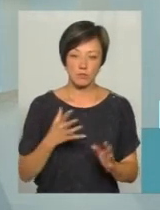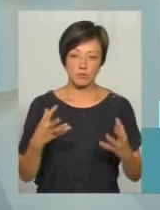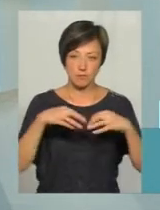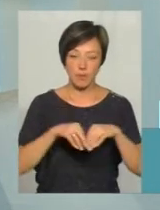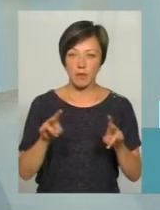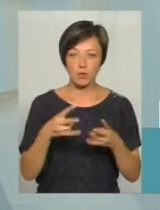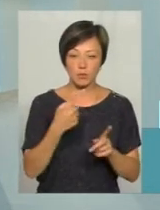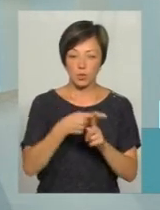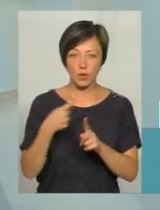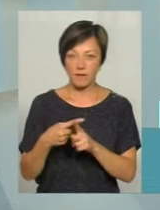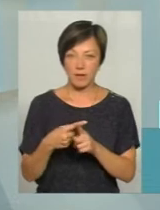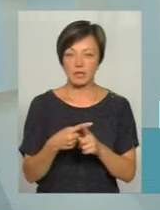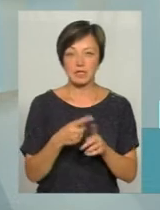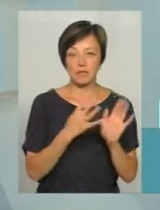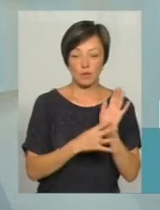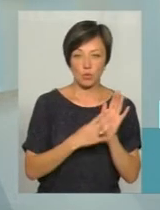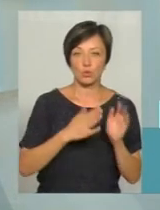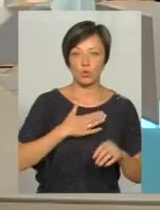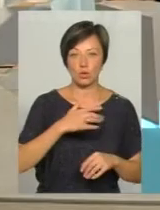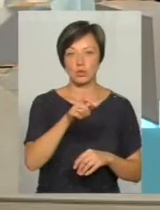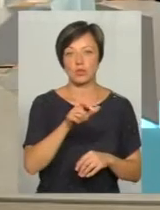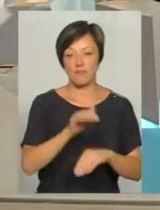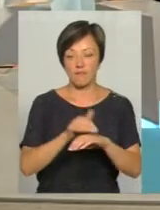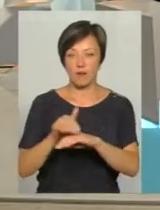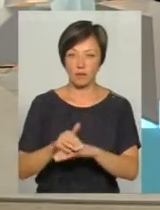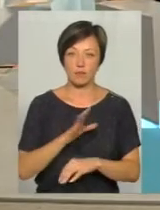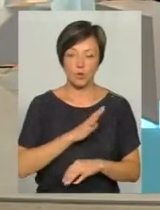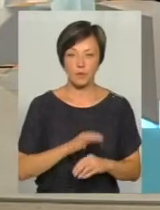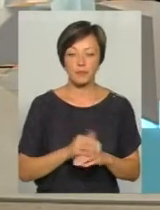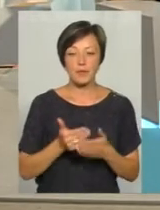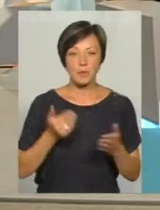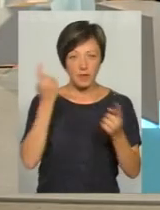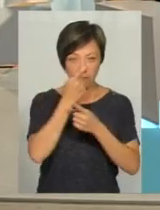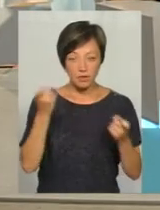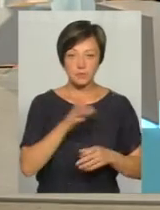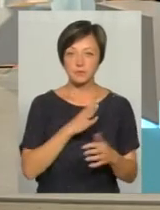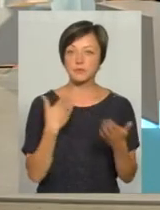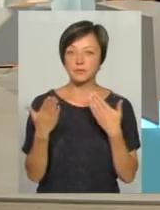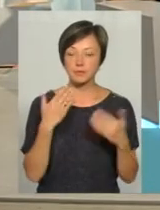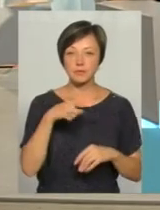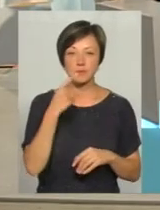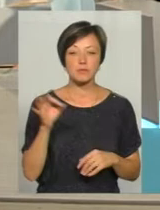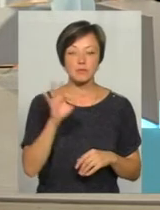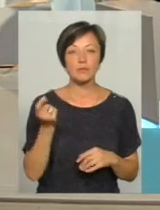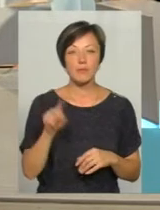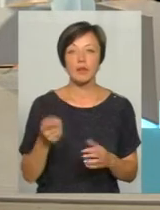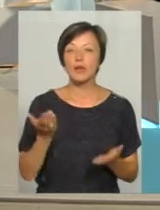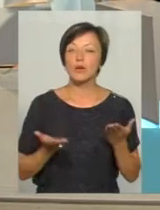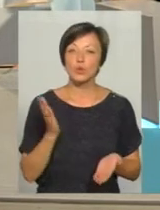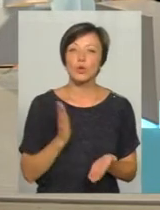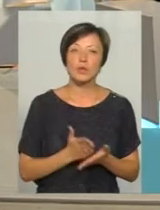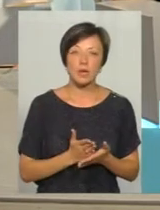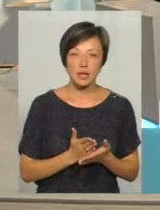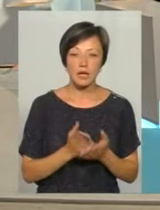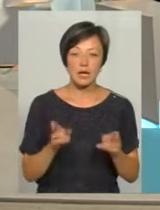Тобто не потрібно додавати ці суми, це в 90 наших 30. І перед ефіром ми з вами спілкувалися і говорили про те, що якщо є